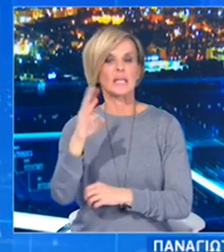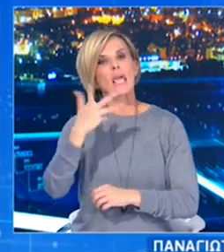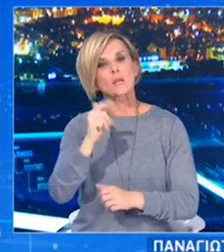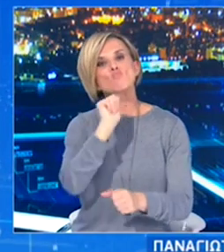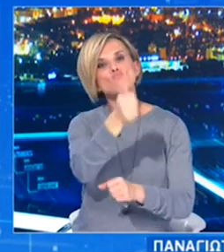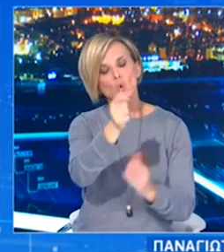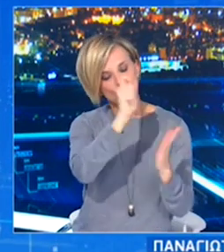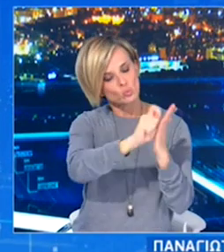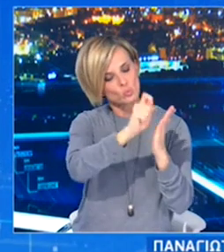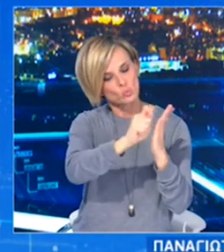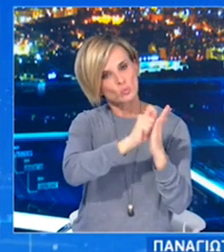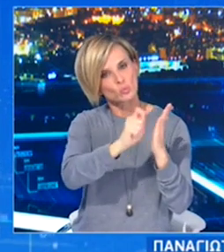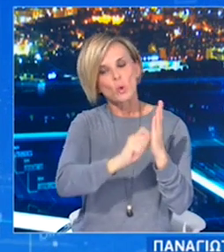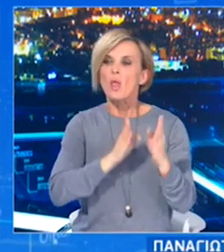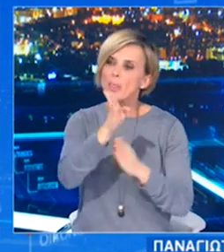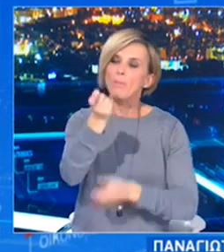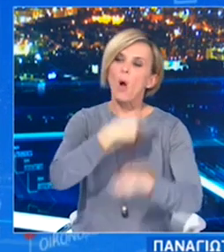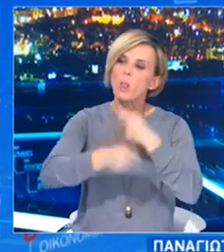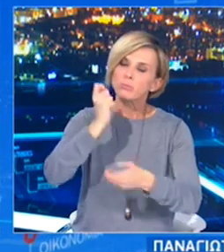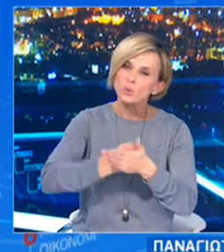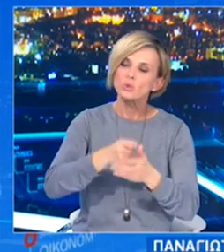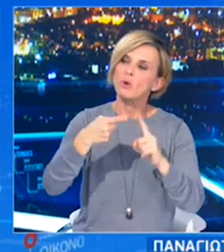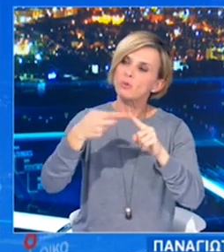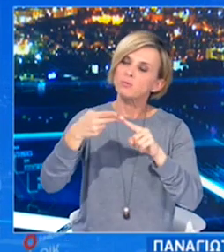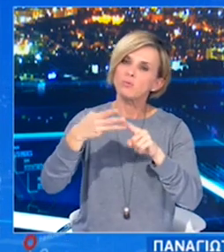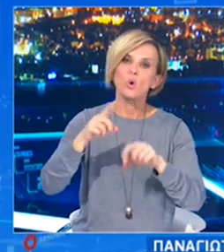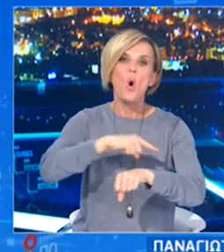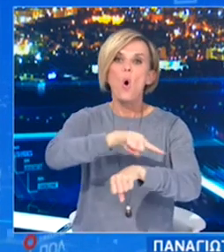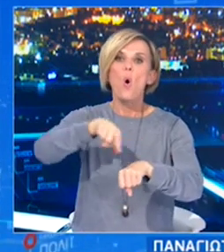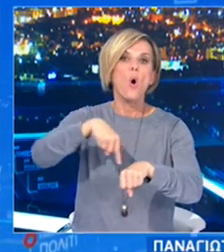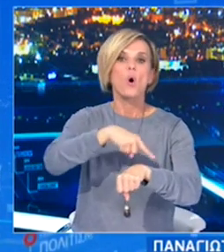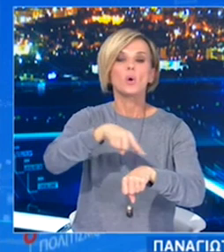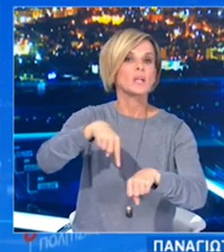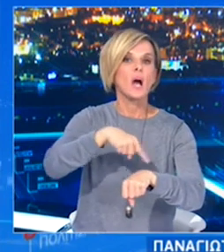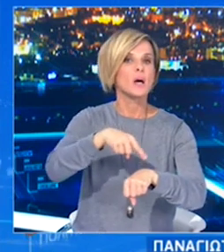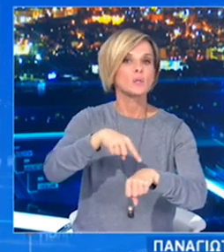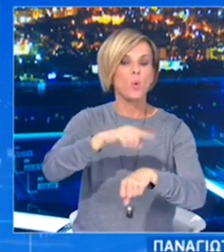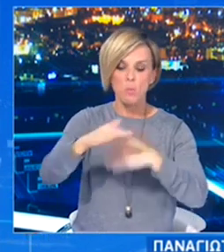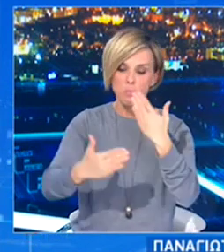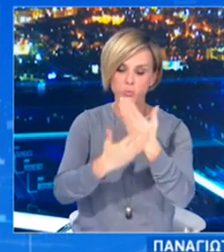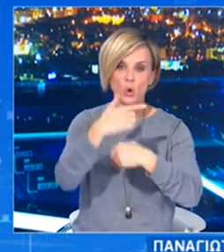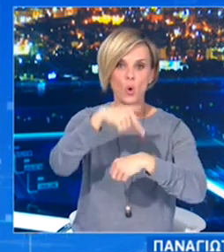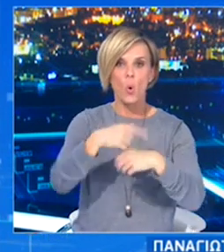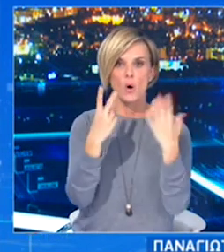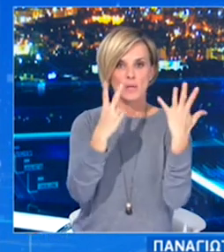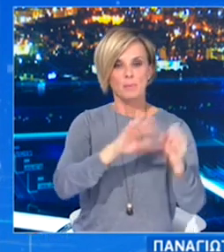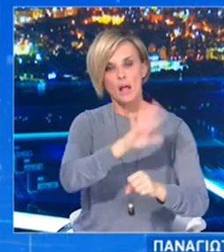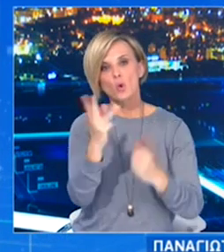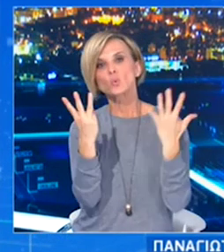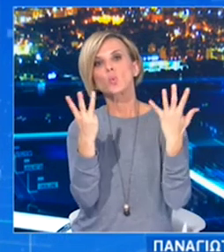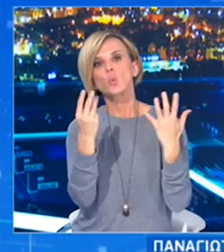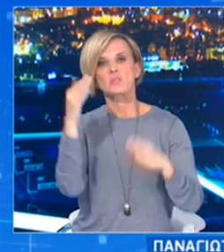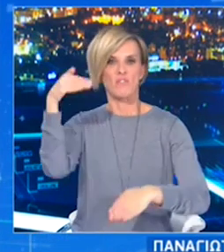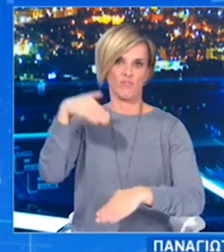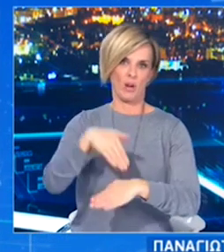για μετάβαση λειτουργία κατάστημα προμηθειών αγαθών. Ο ράλη λειτουργίας ορίζεται από τις 7 πρώμες συμβρίας ως τις 8,5